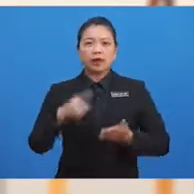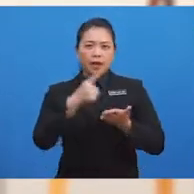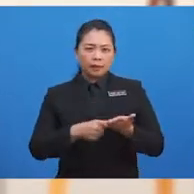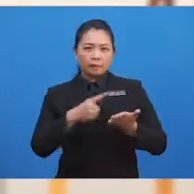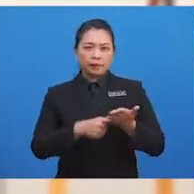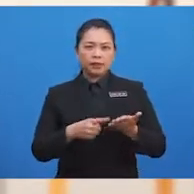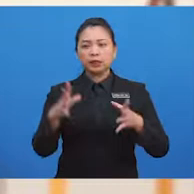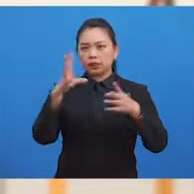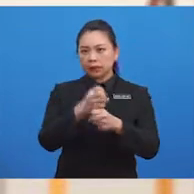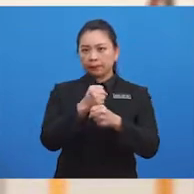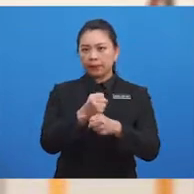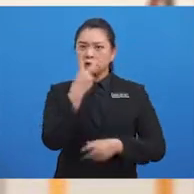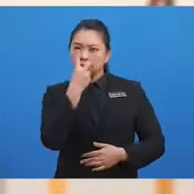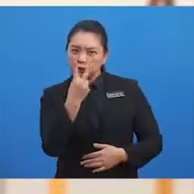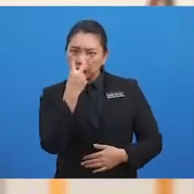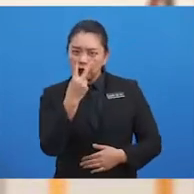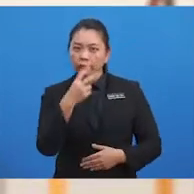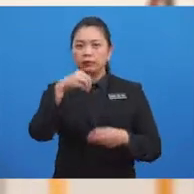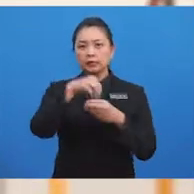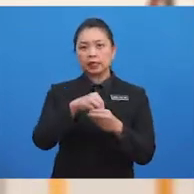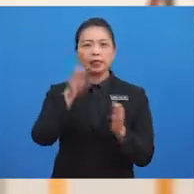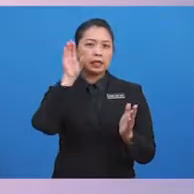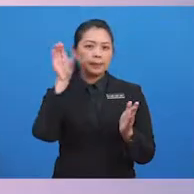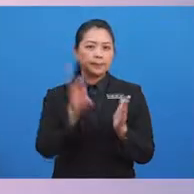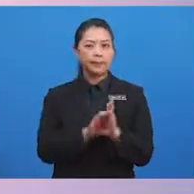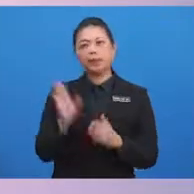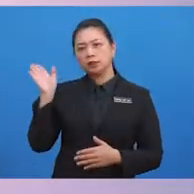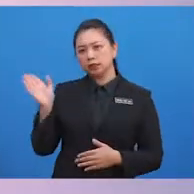dapat perhatikan dalam gambar ini?